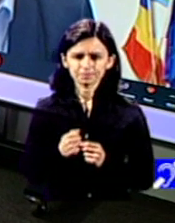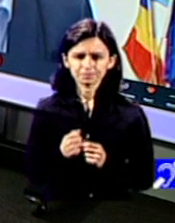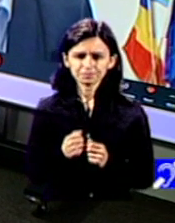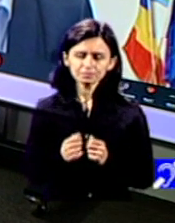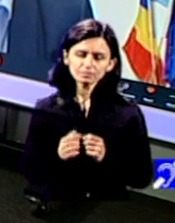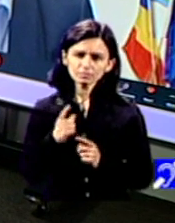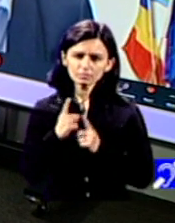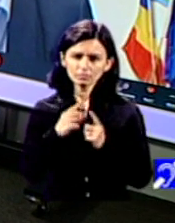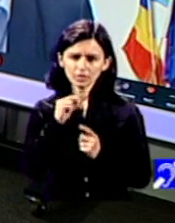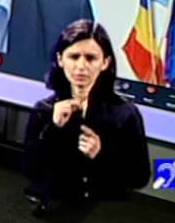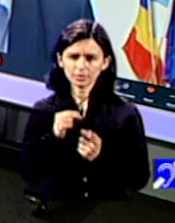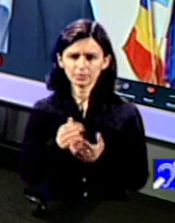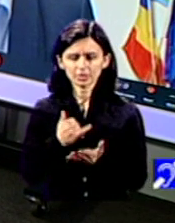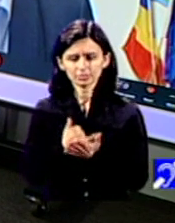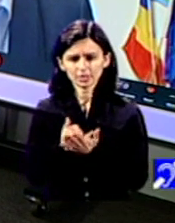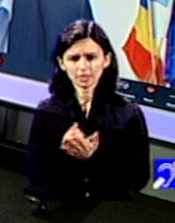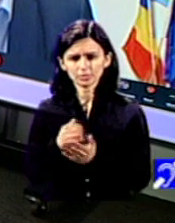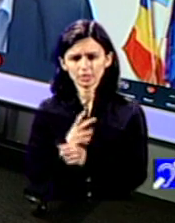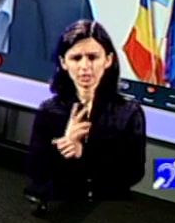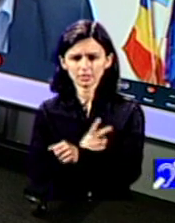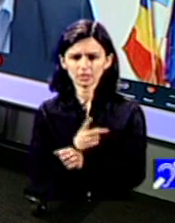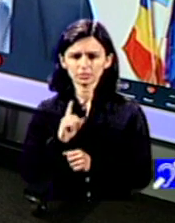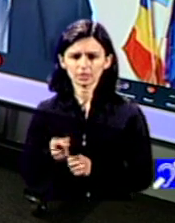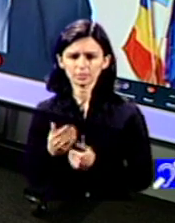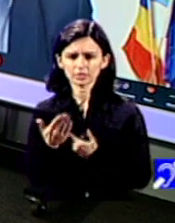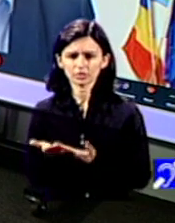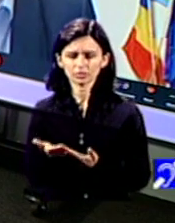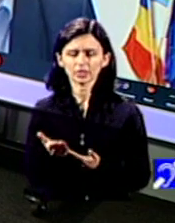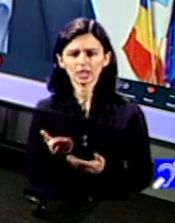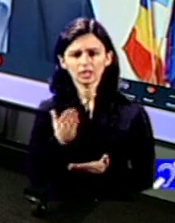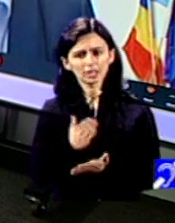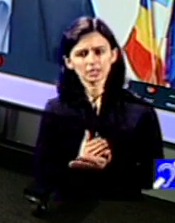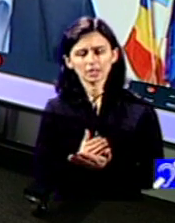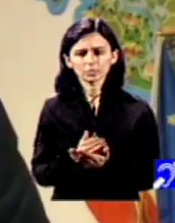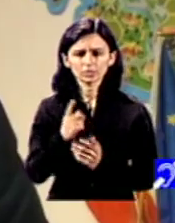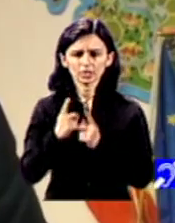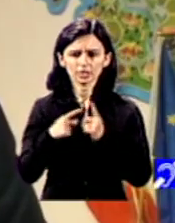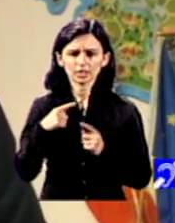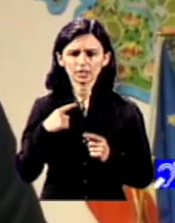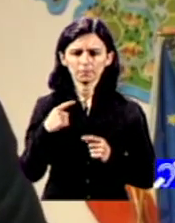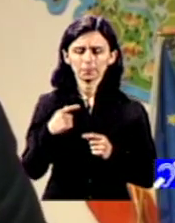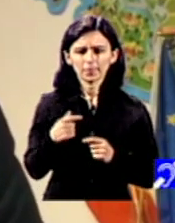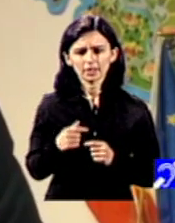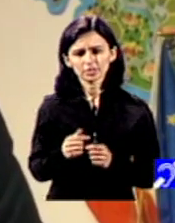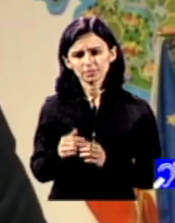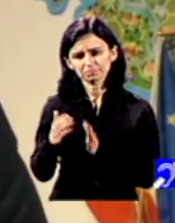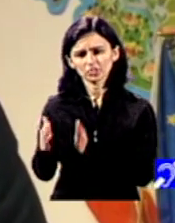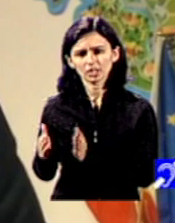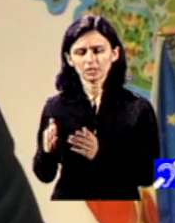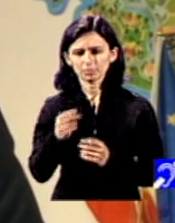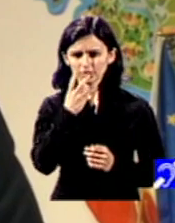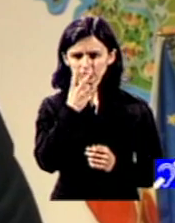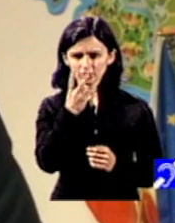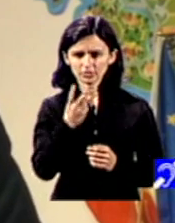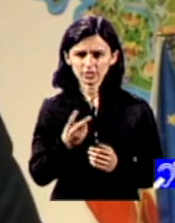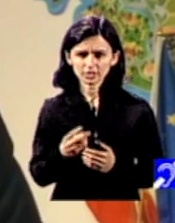de drepturi și că statul trebuie să asigură drepturile avem un narrativ întreg dacă ești pe zona de dreapta și vrei să vezi prin prisma